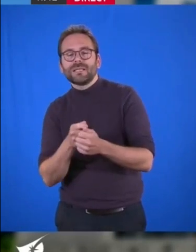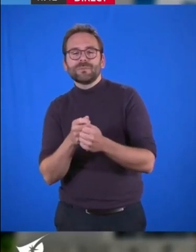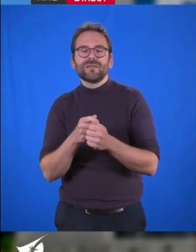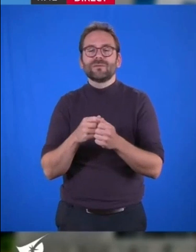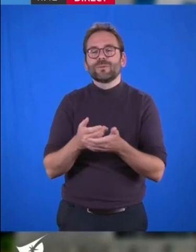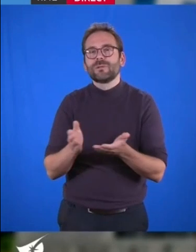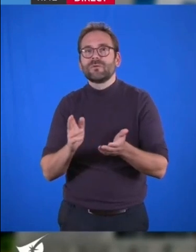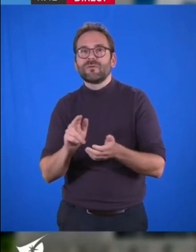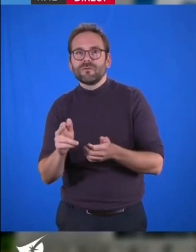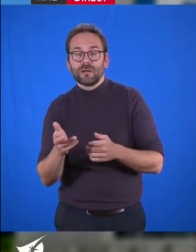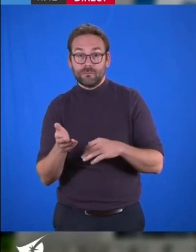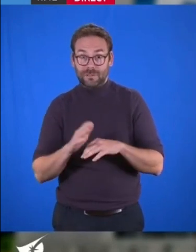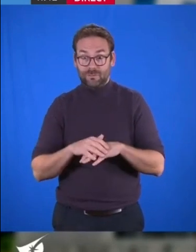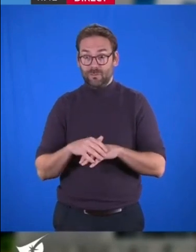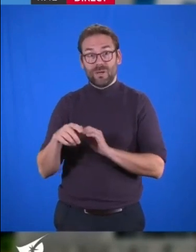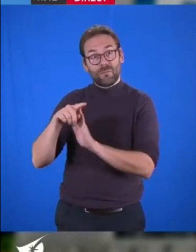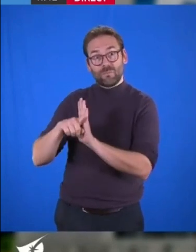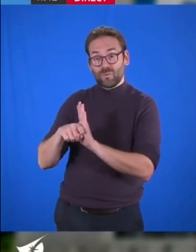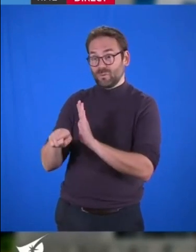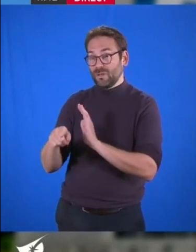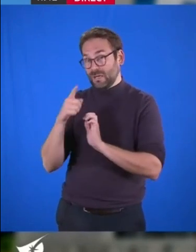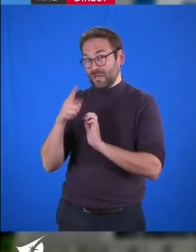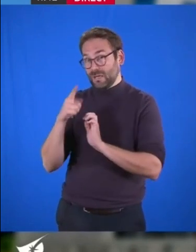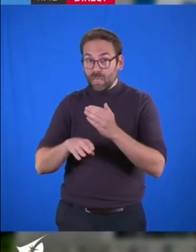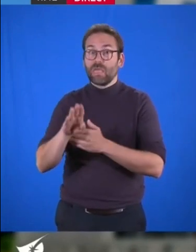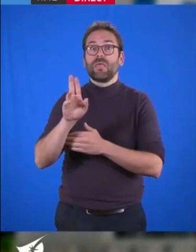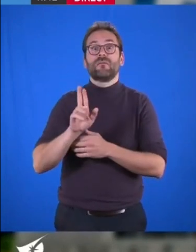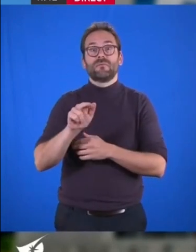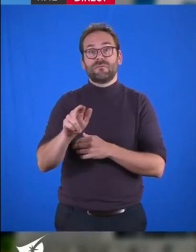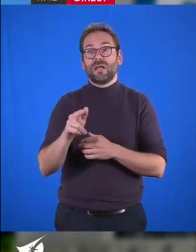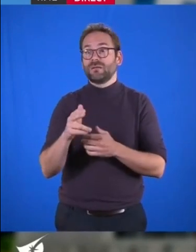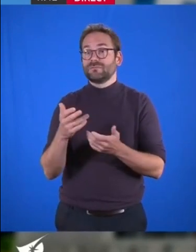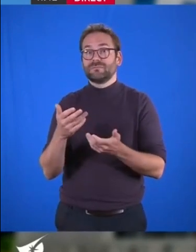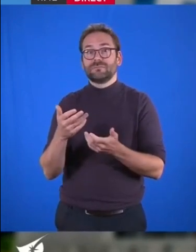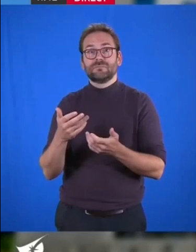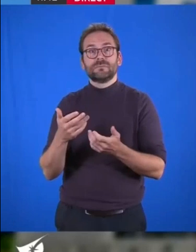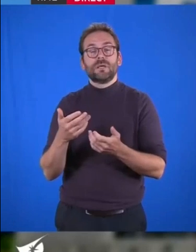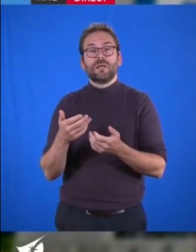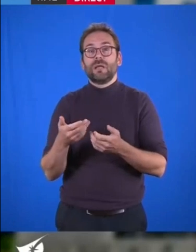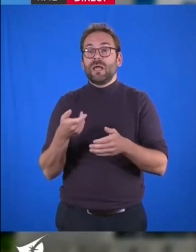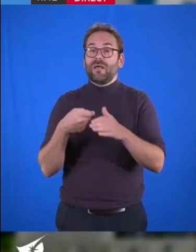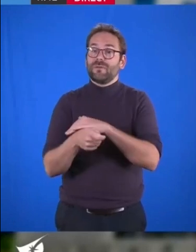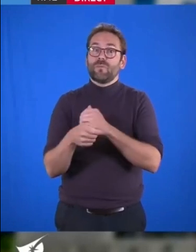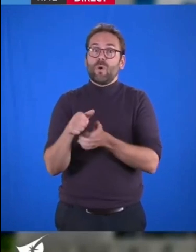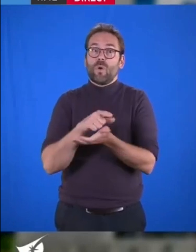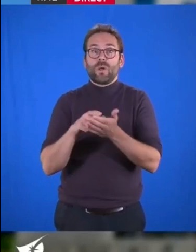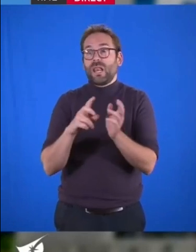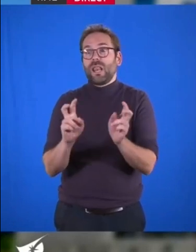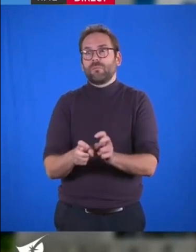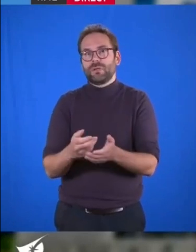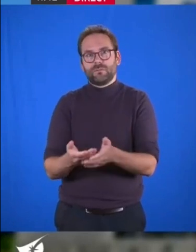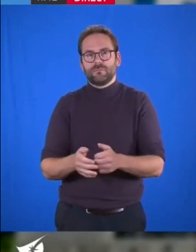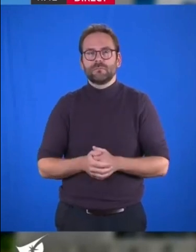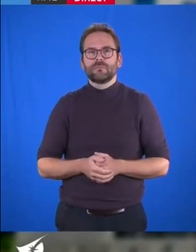mesures visant à relancer rapidement, c'est-à-dire sans contrainte, un investissement local au rabais. Face à cette situation